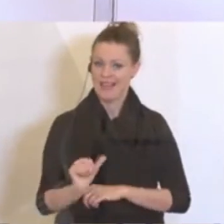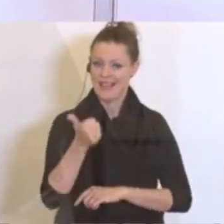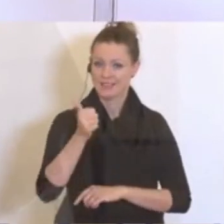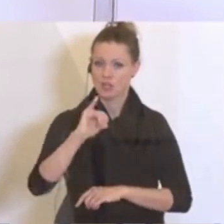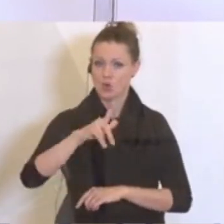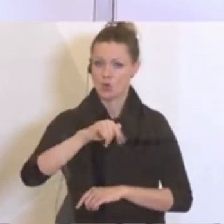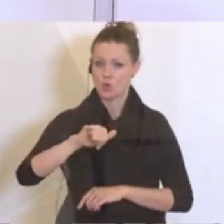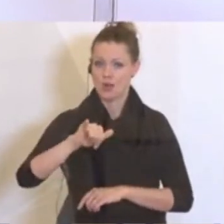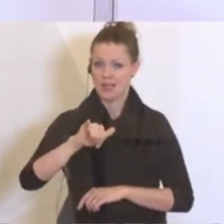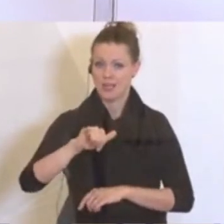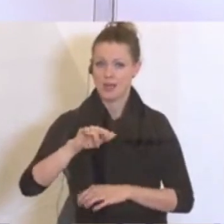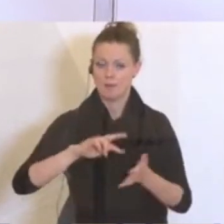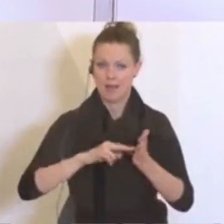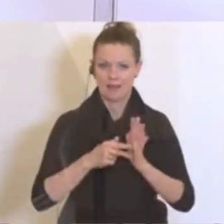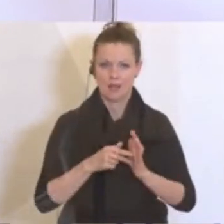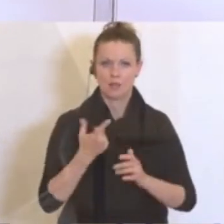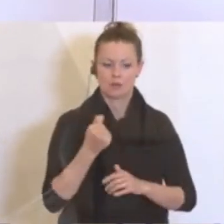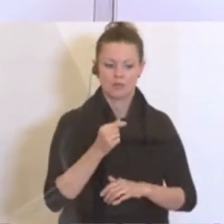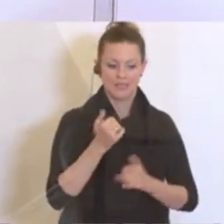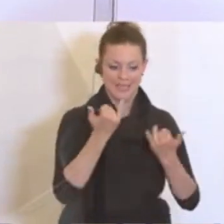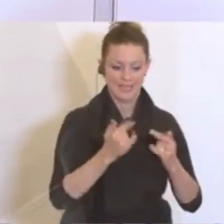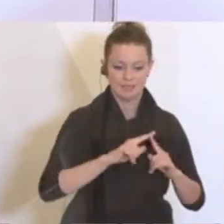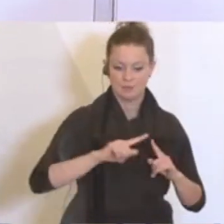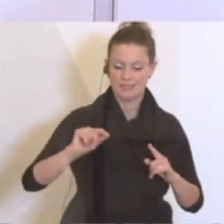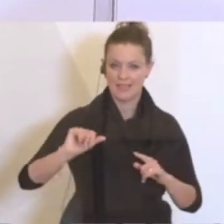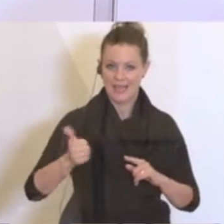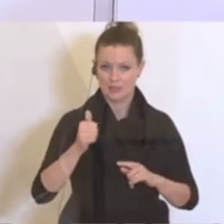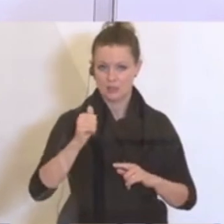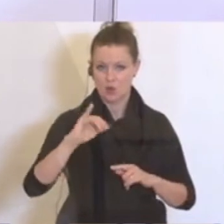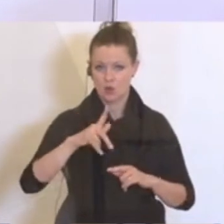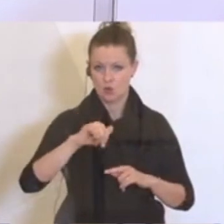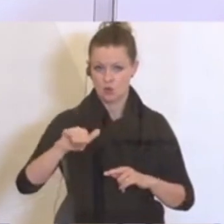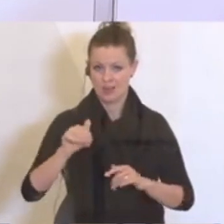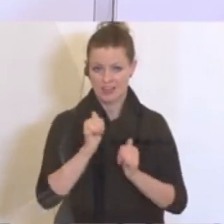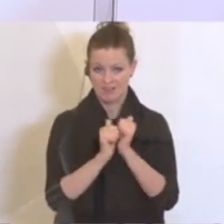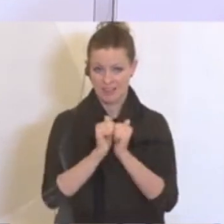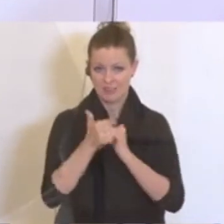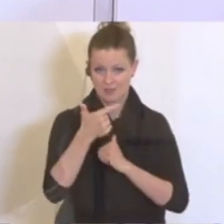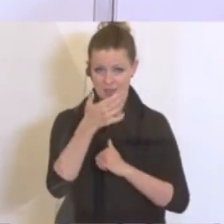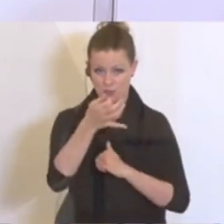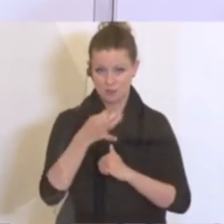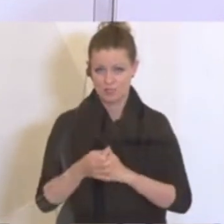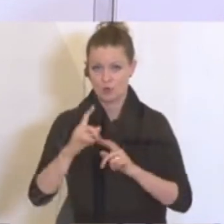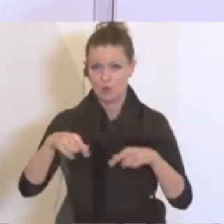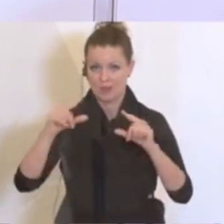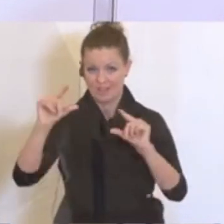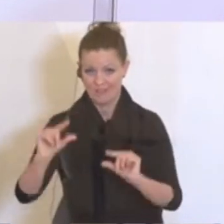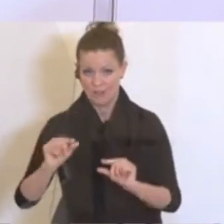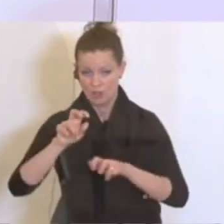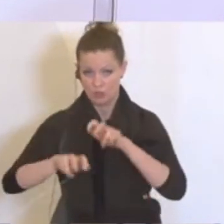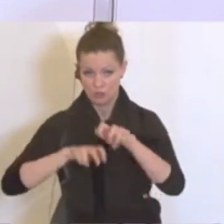Juli vorgesehen. Das heißt, von jetzt bis 1. Juli sind noch 20 Prozent zu verrechnen, wenn ich jetzt einen Punkt nehme, und dann die niedrigere Steuer.